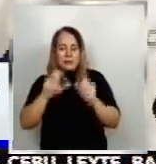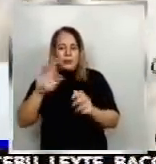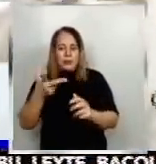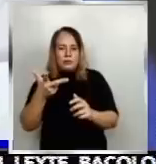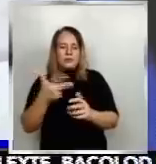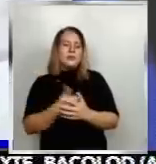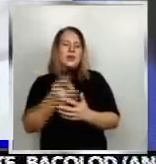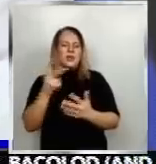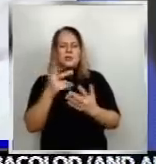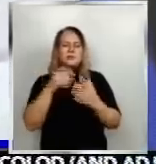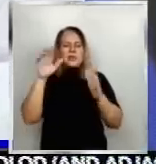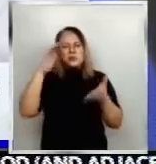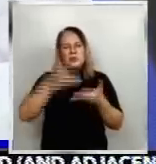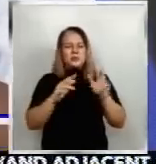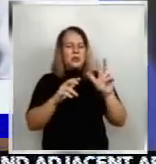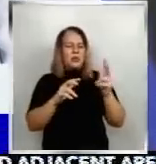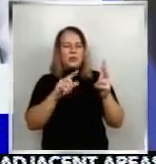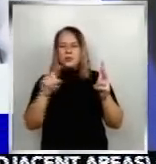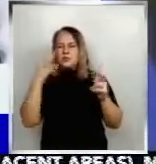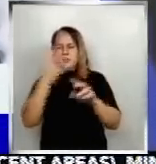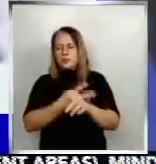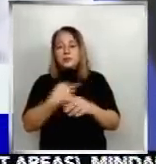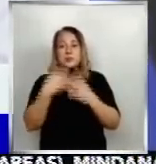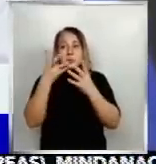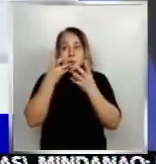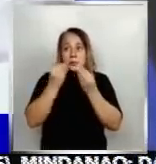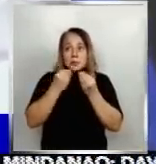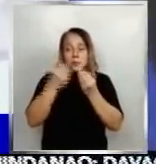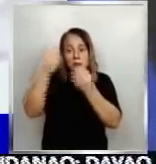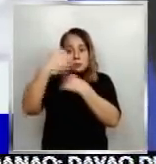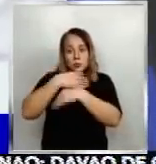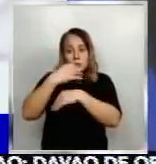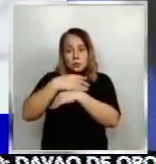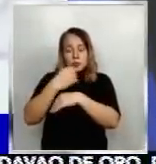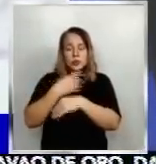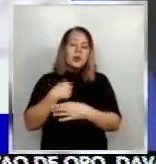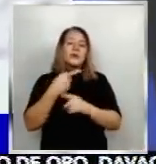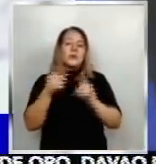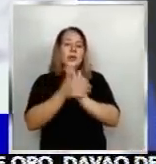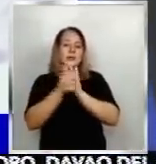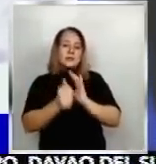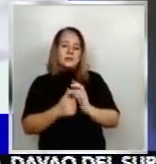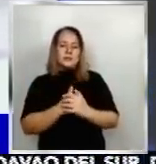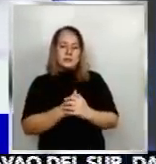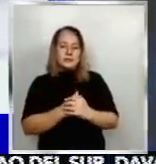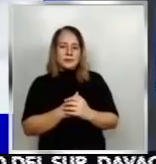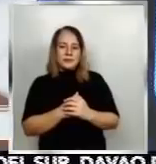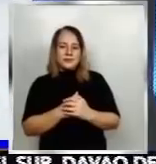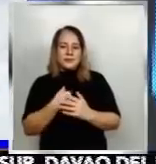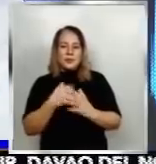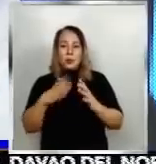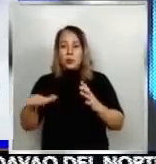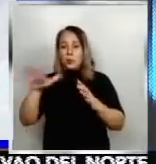months. We also received some advice from some experts worldwide na